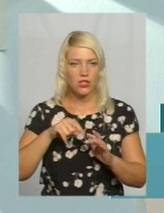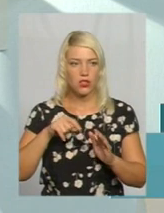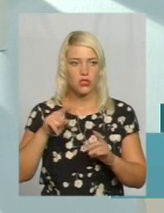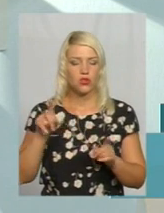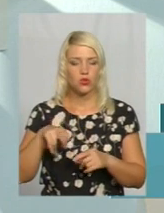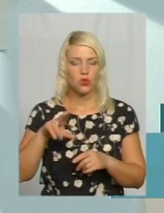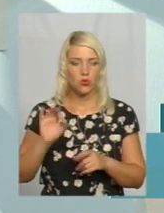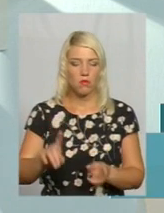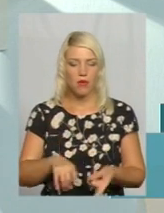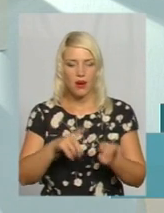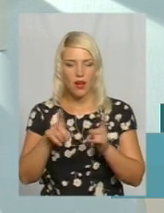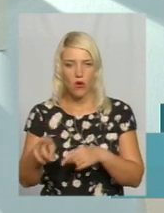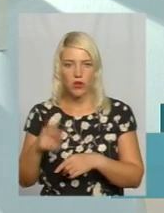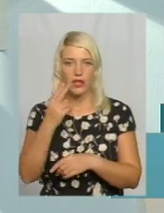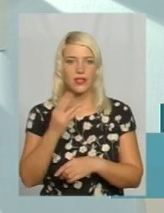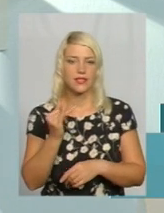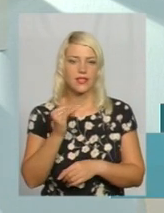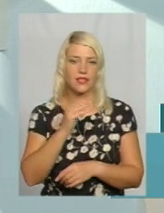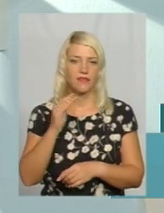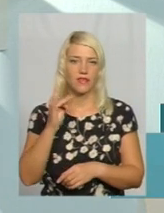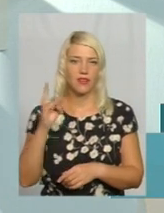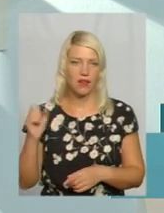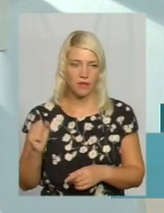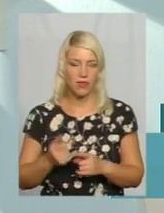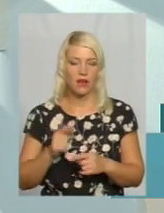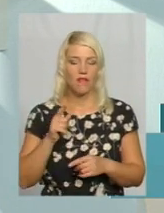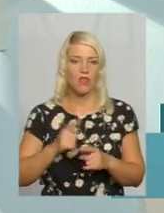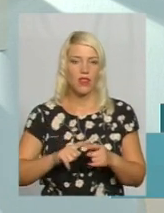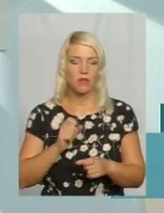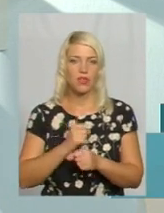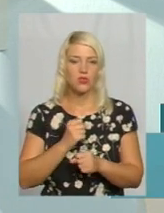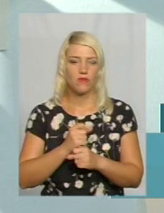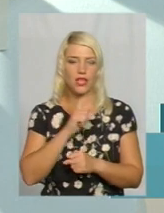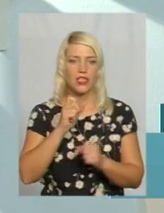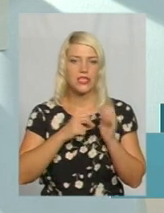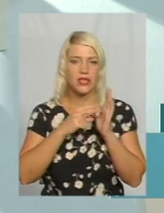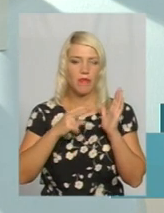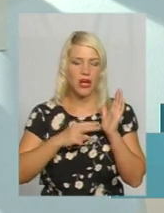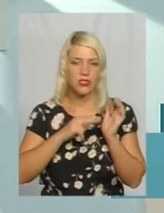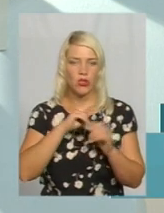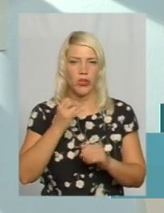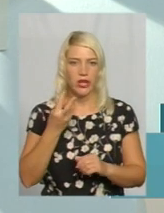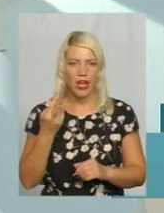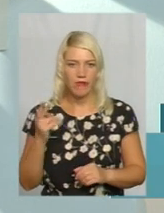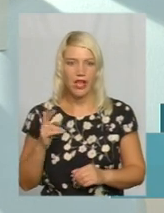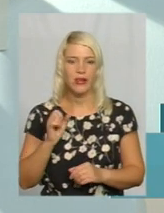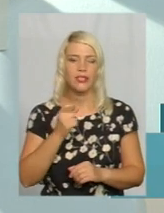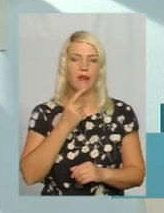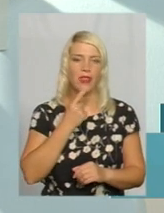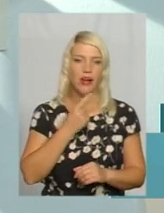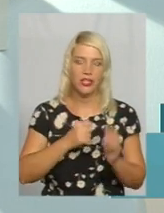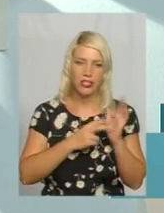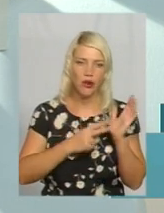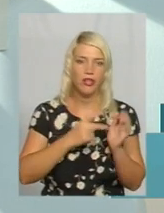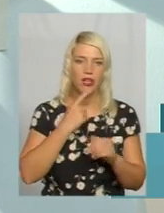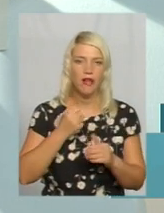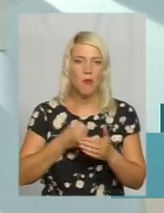мовлення. Вона працювала з 17 червня. Так от, 17 червня по 17 серпня, тобто за